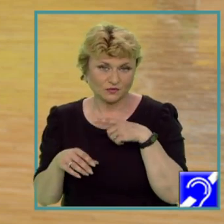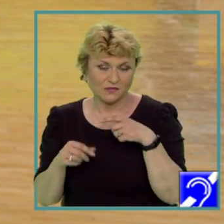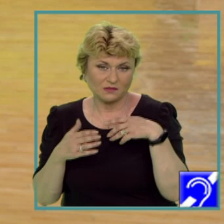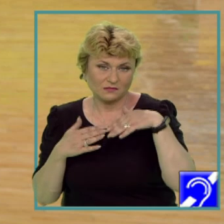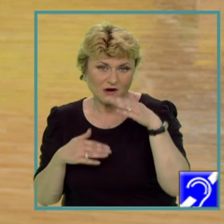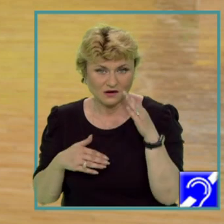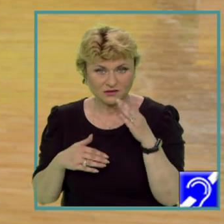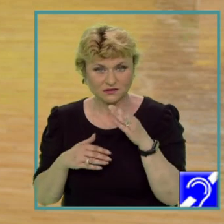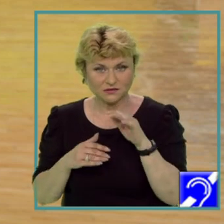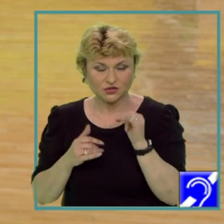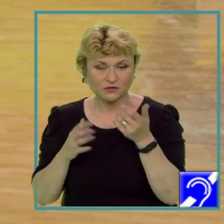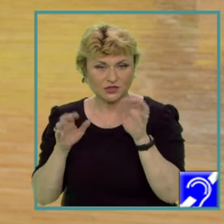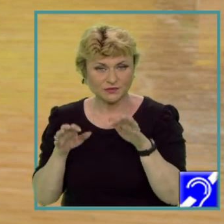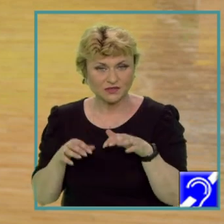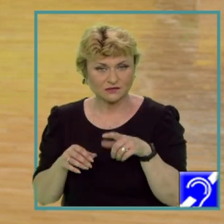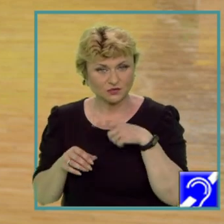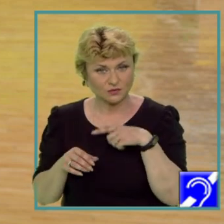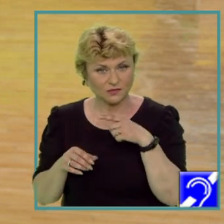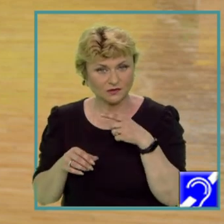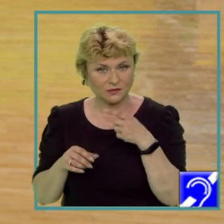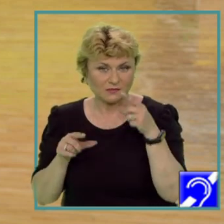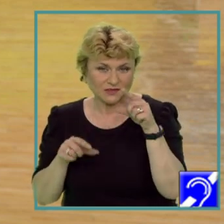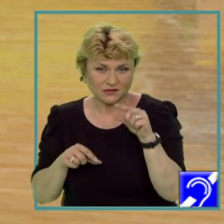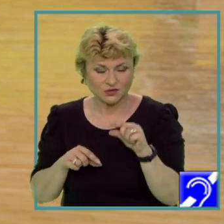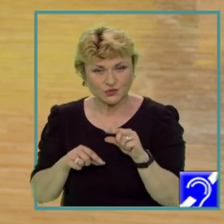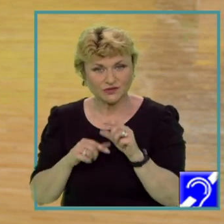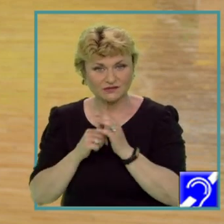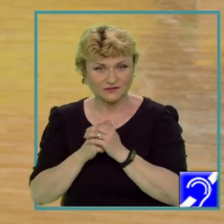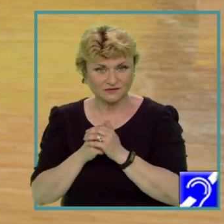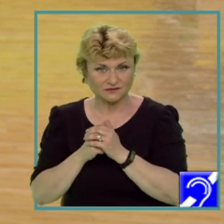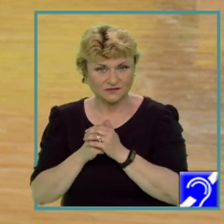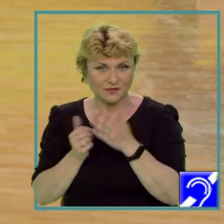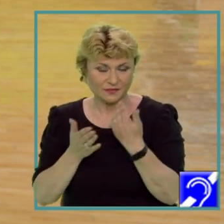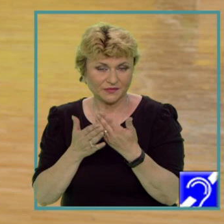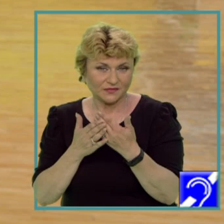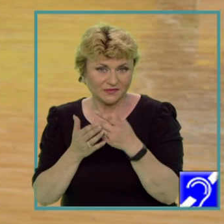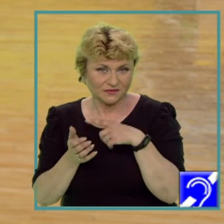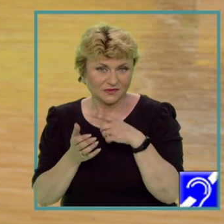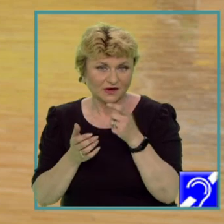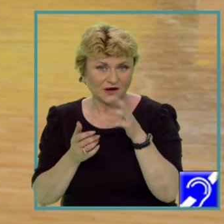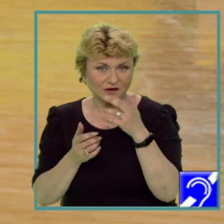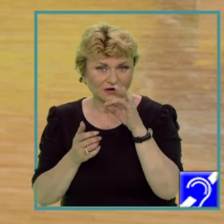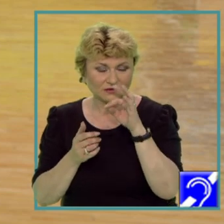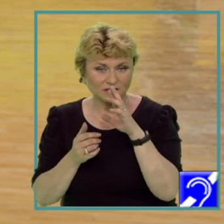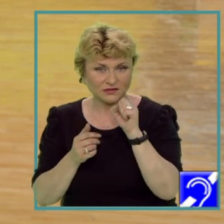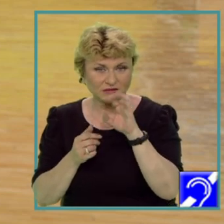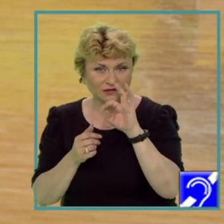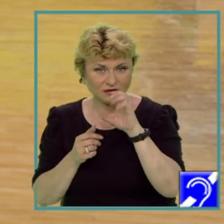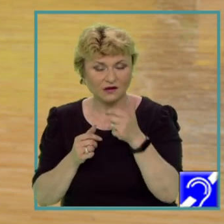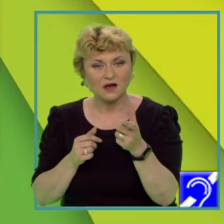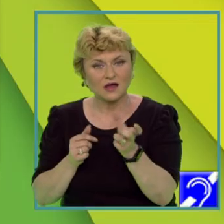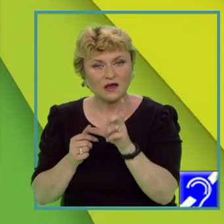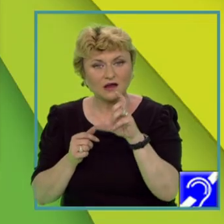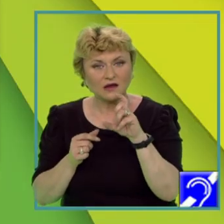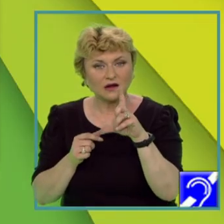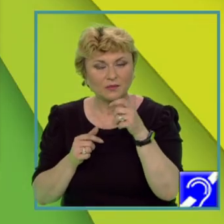perioadă din an când precipitațiile sunt mai scăzute. Este o caracteristică a climatului mediteranean și